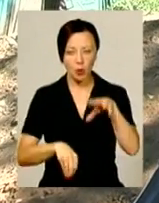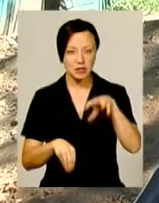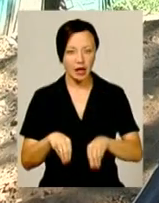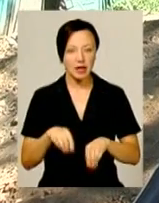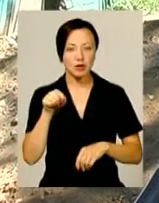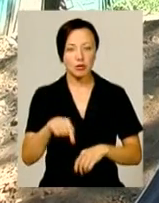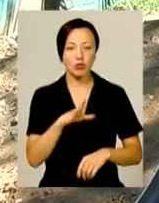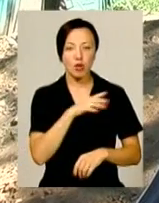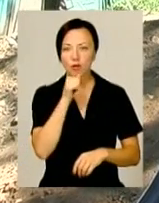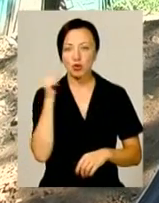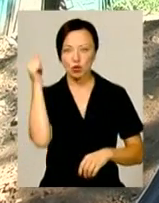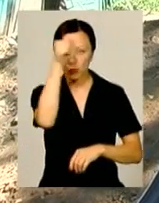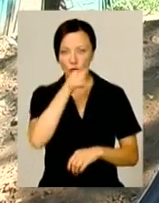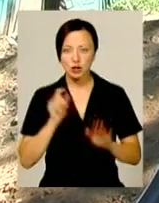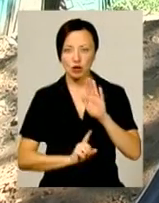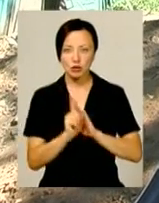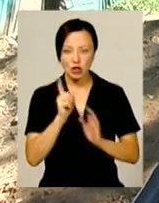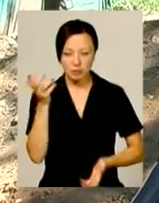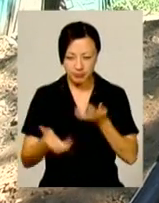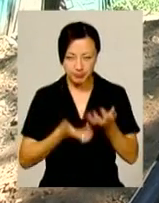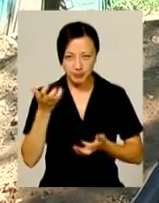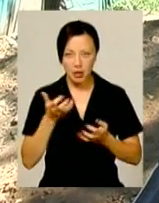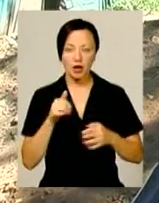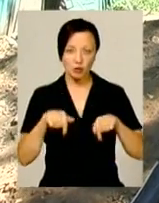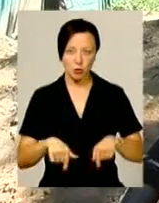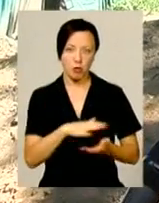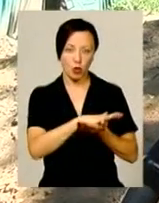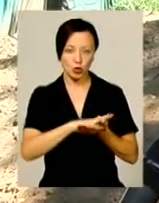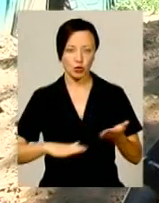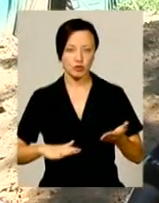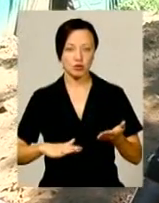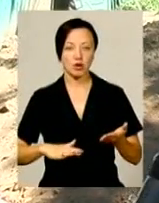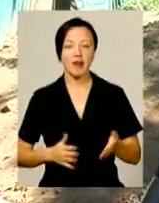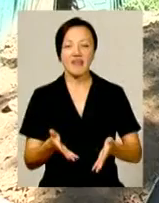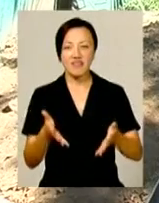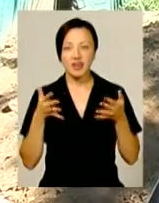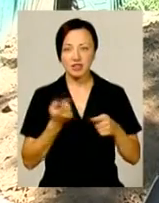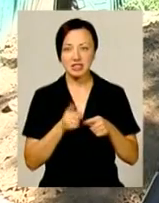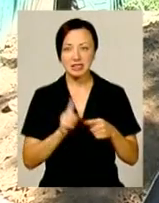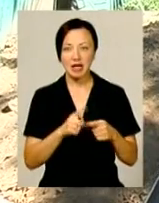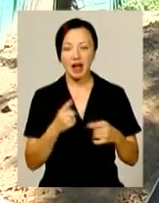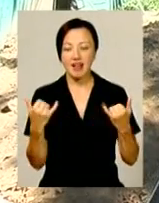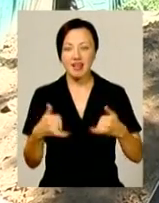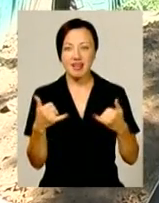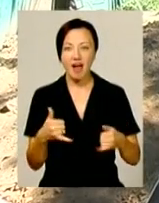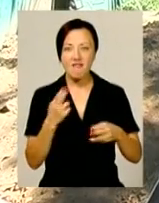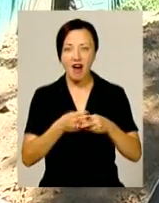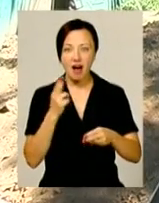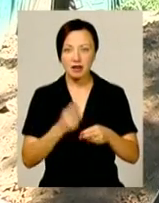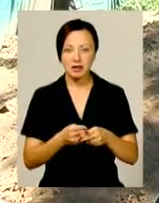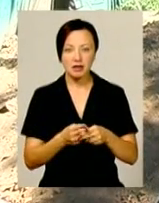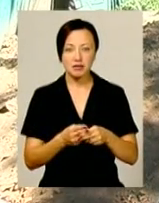в минулому році розпочати подібні розкопки і в цьому році продовжено їх. Виявили, що тут плеварення абсолютно переворнуло